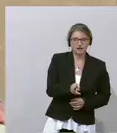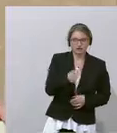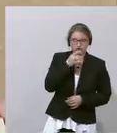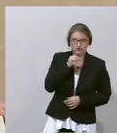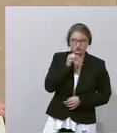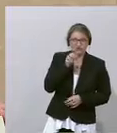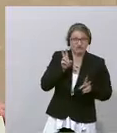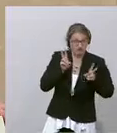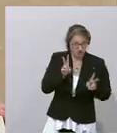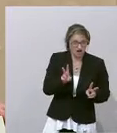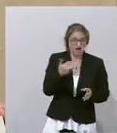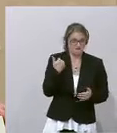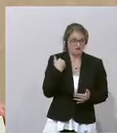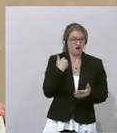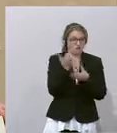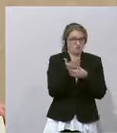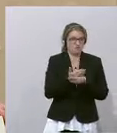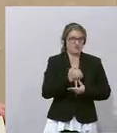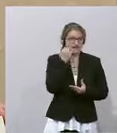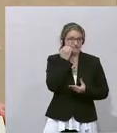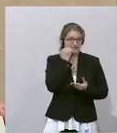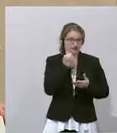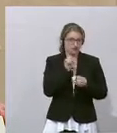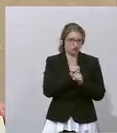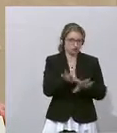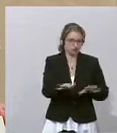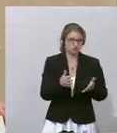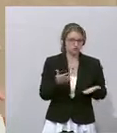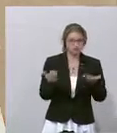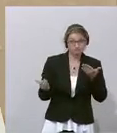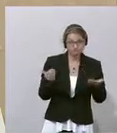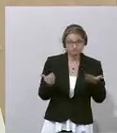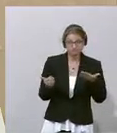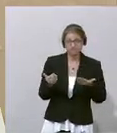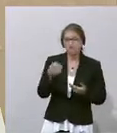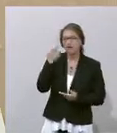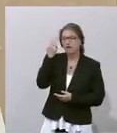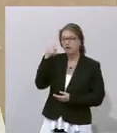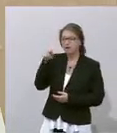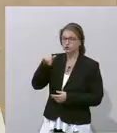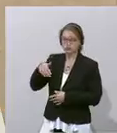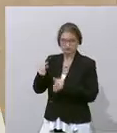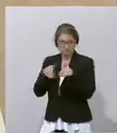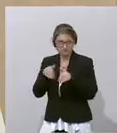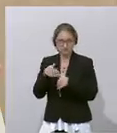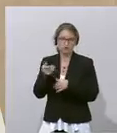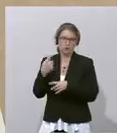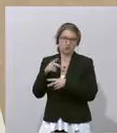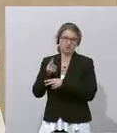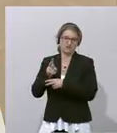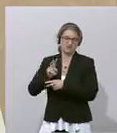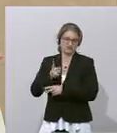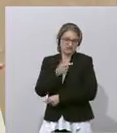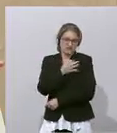worden und hier sind Dokumente gefälscht worden. Herr Justizminister, Herr Vizekanzler, ich ersuche Sie dringend, diese